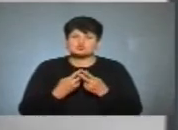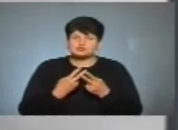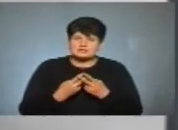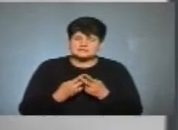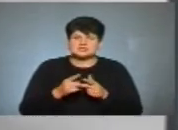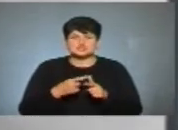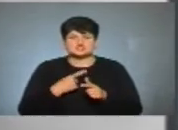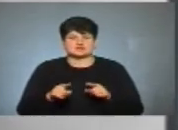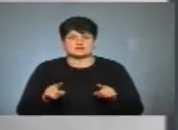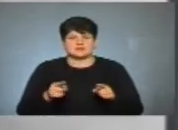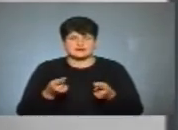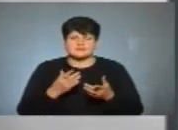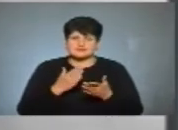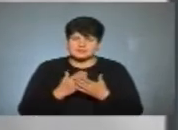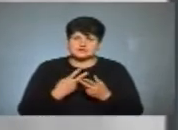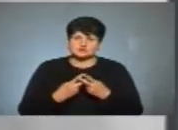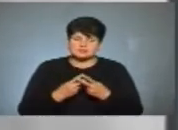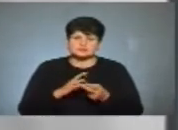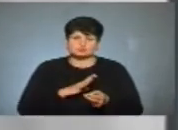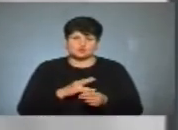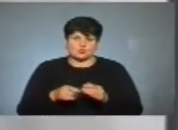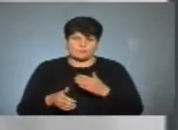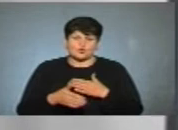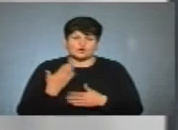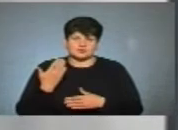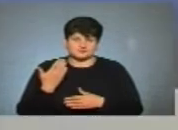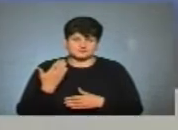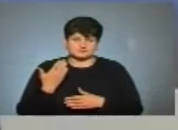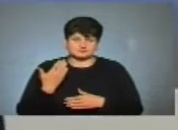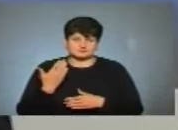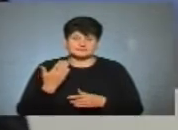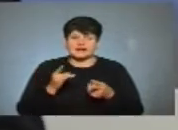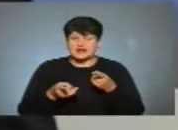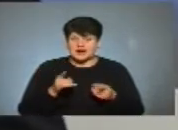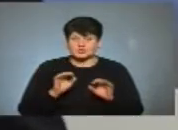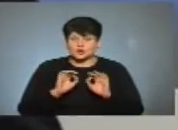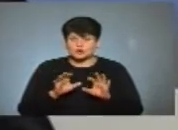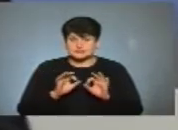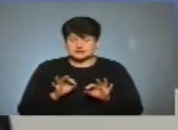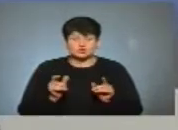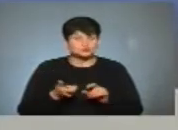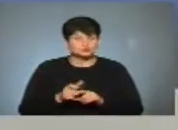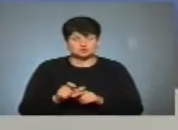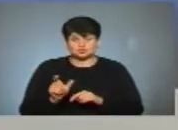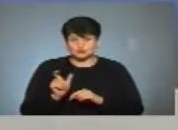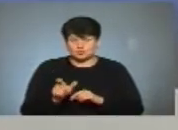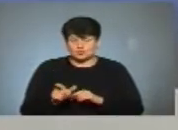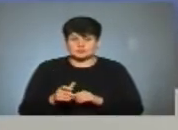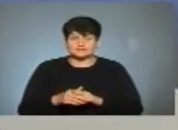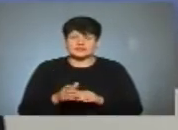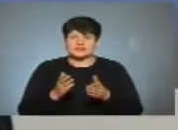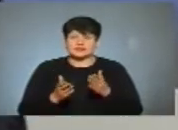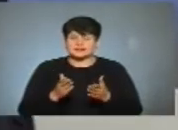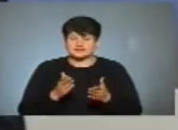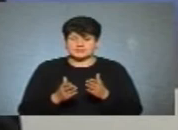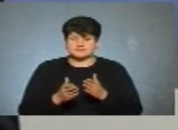є судимість і чи не слава якесь покарання? Ну, щоб реально розказати, одному ефіру не вистачить, але